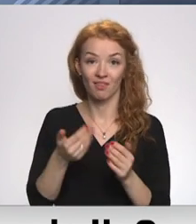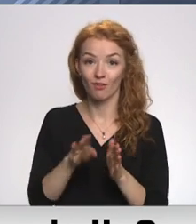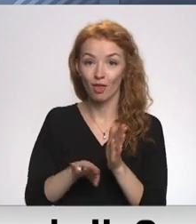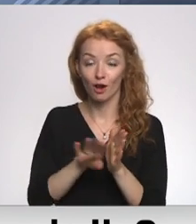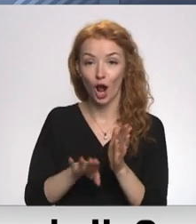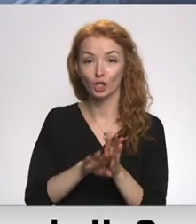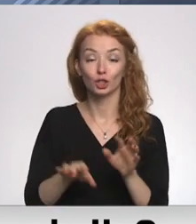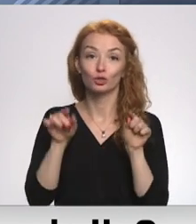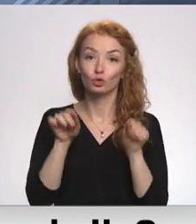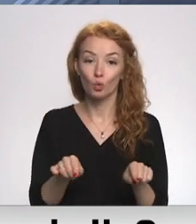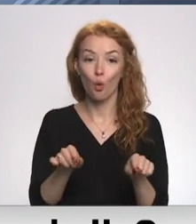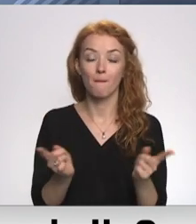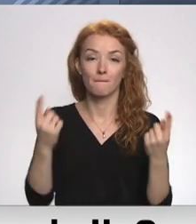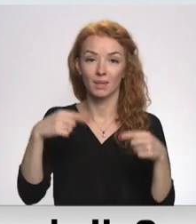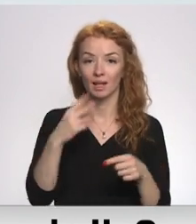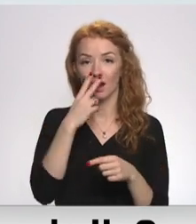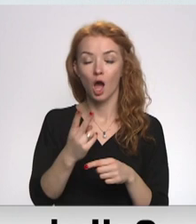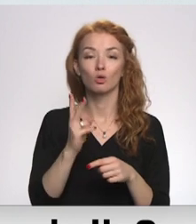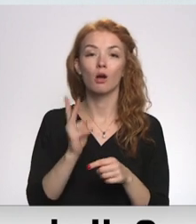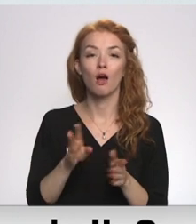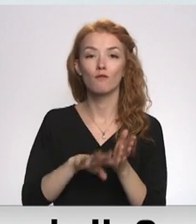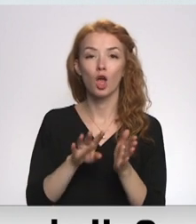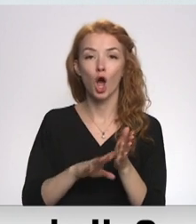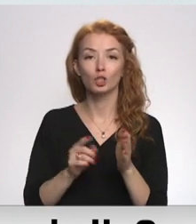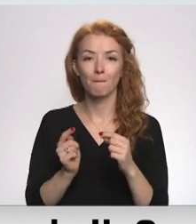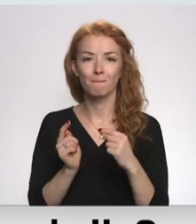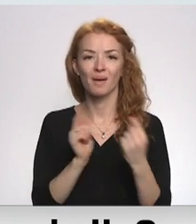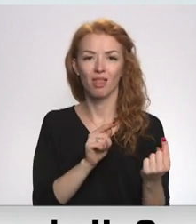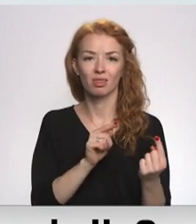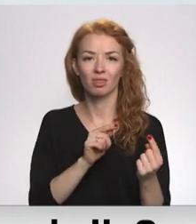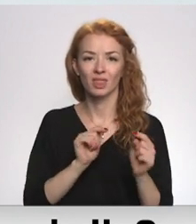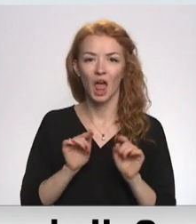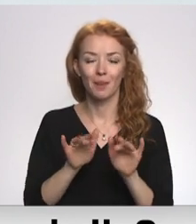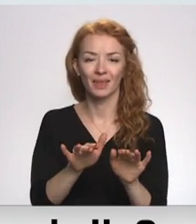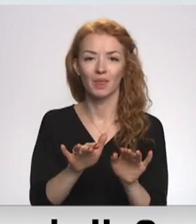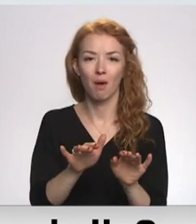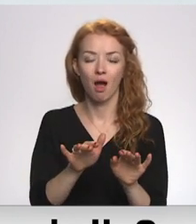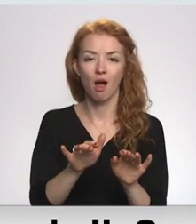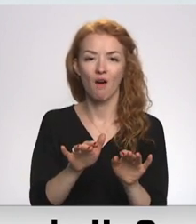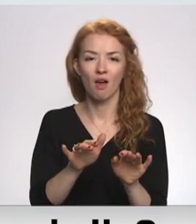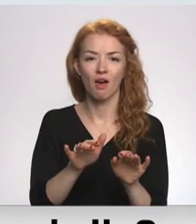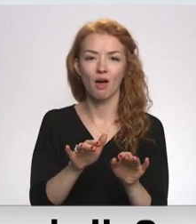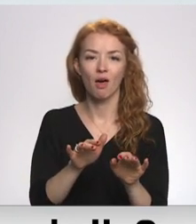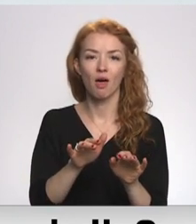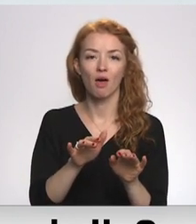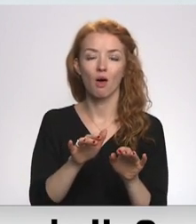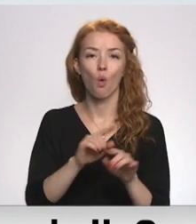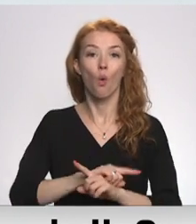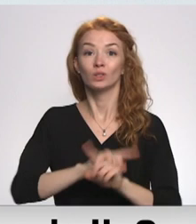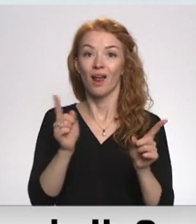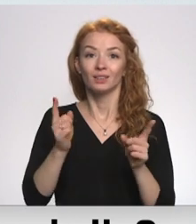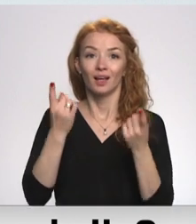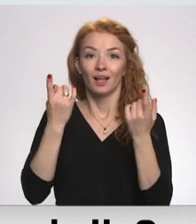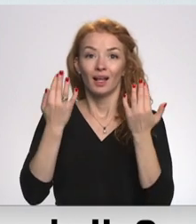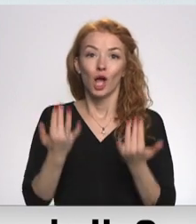Līdz ar to es redzu šobrīd kā tādu taktisku pretsoli. Vairāk kā nekā soli, kam tūlītās būs